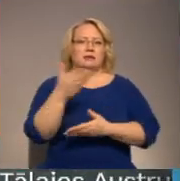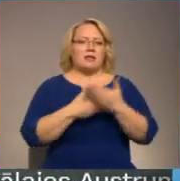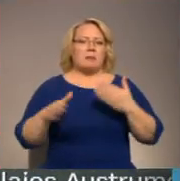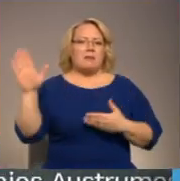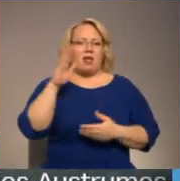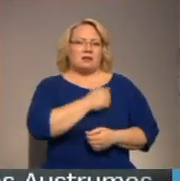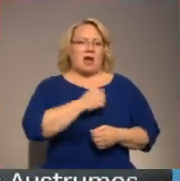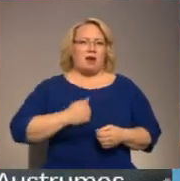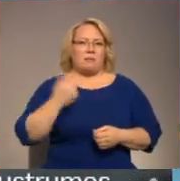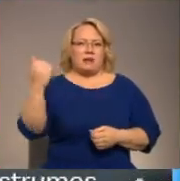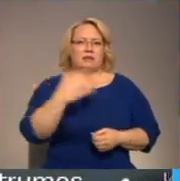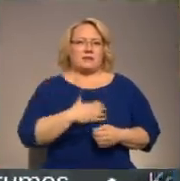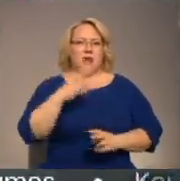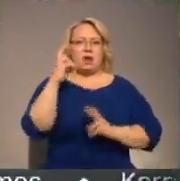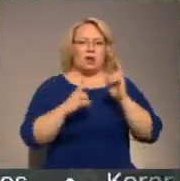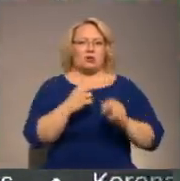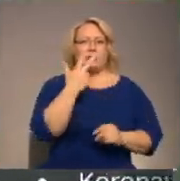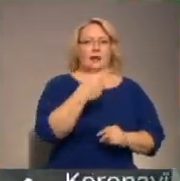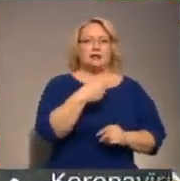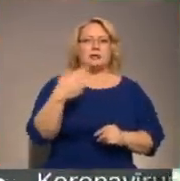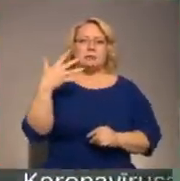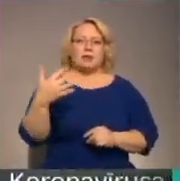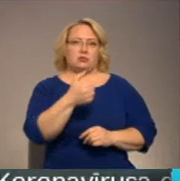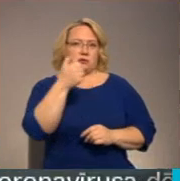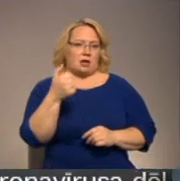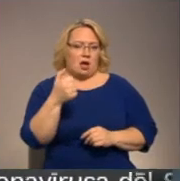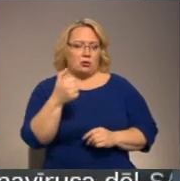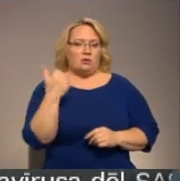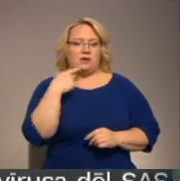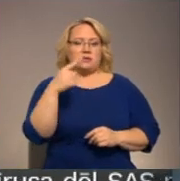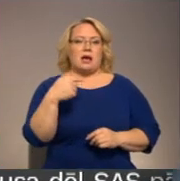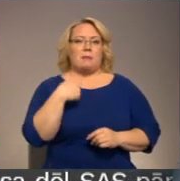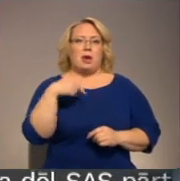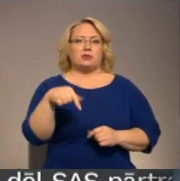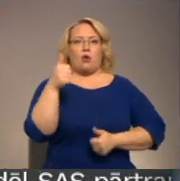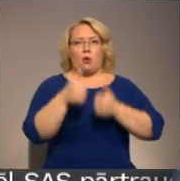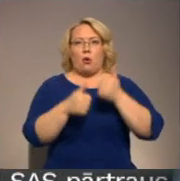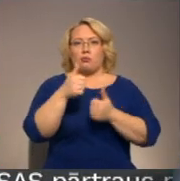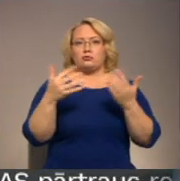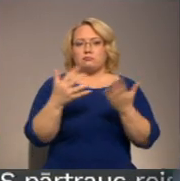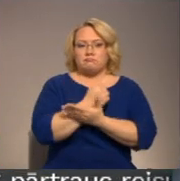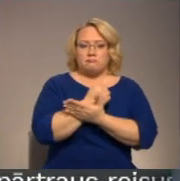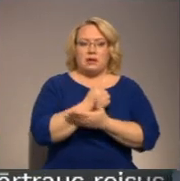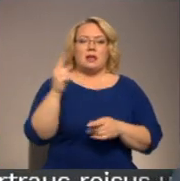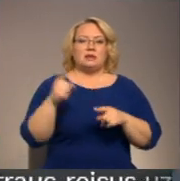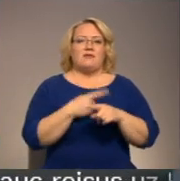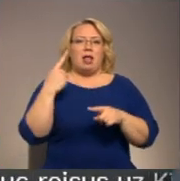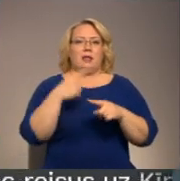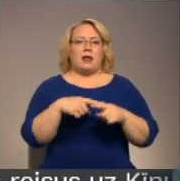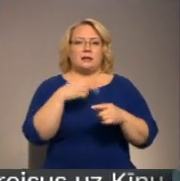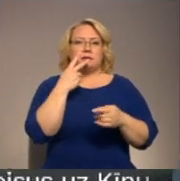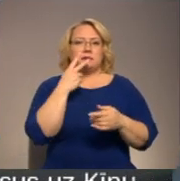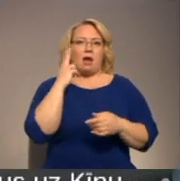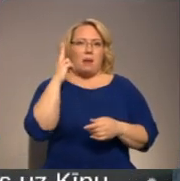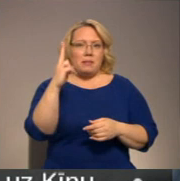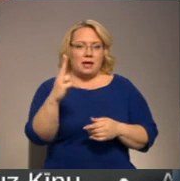vajadzībām ražot vēl turpmākos trīs līdz piecus gadus. Mēs šo konkursu vinējām. Tas vēlreiz apliecināja to, ka